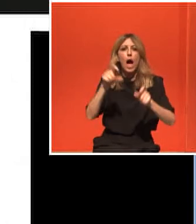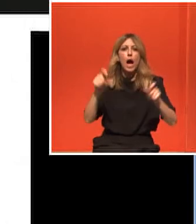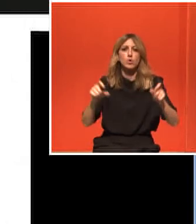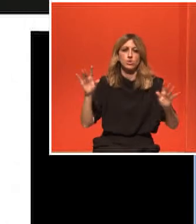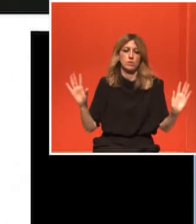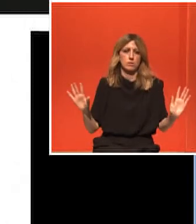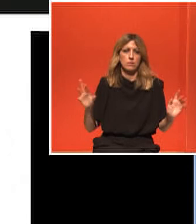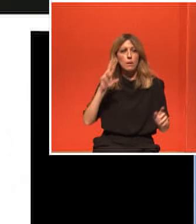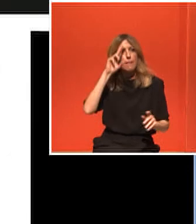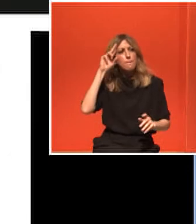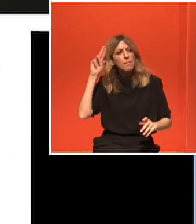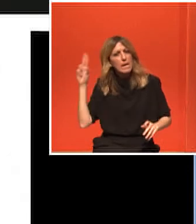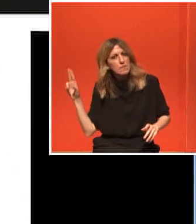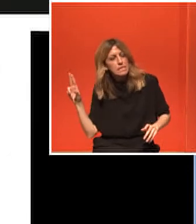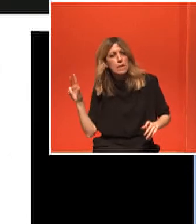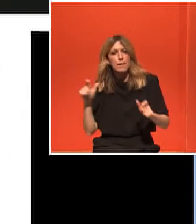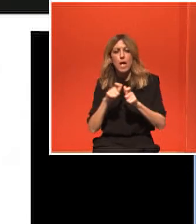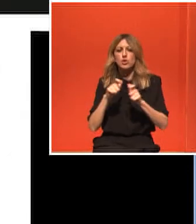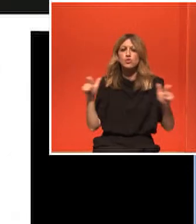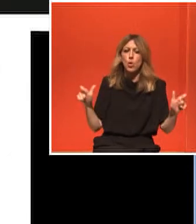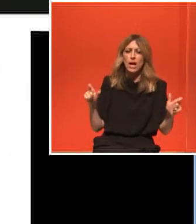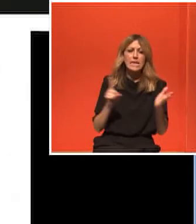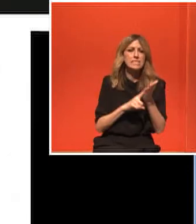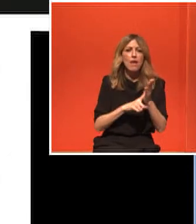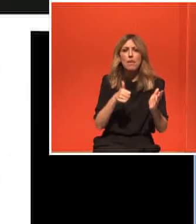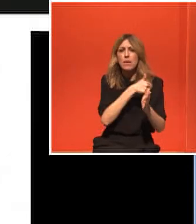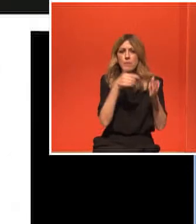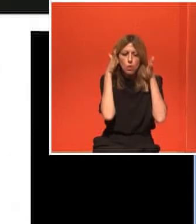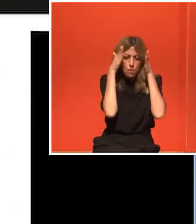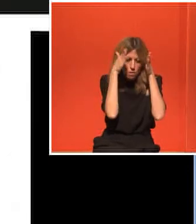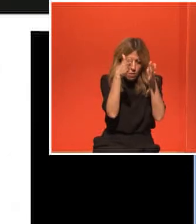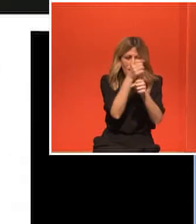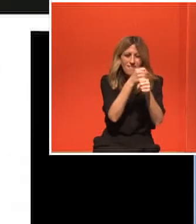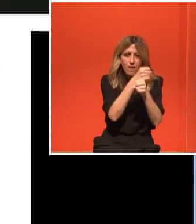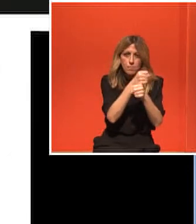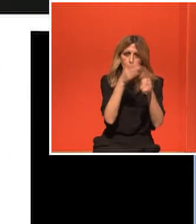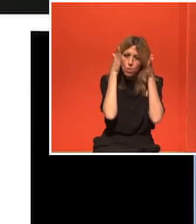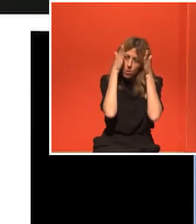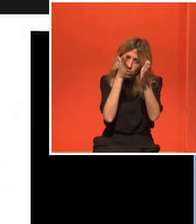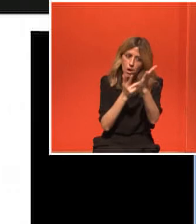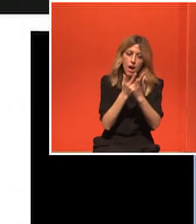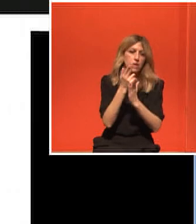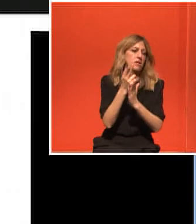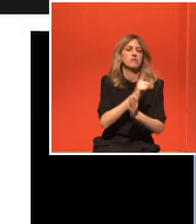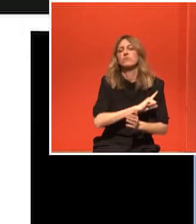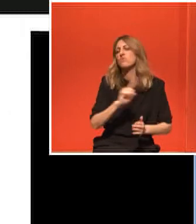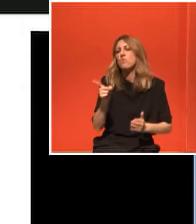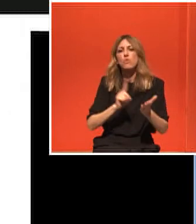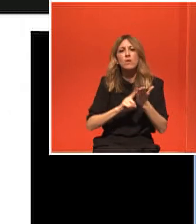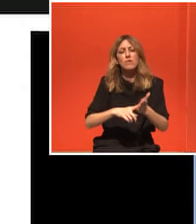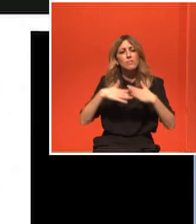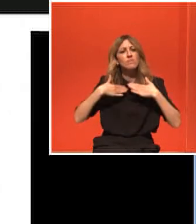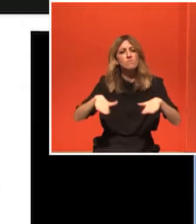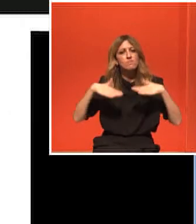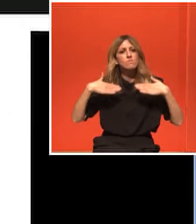πρέπει να διδάσκουν το φάρμακο και την εγχείρηση πλέον. Πρέπει να διδάσκουν το coaching στη ζωή. Το